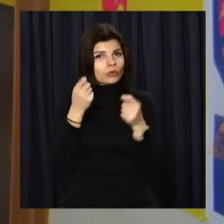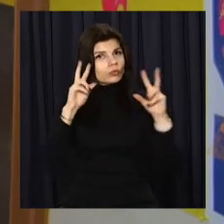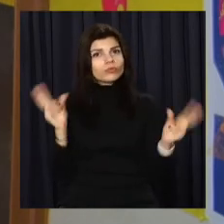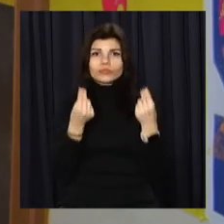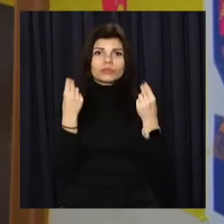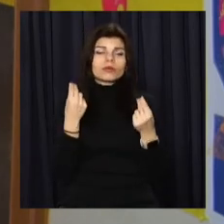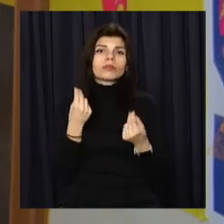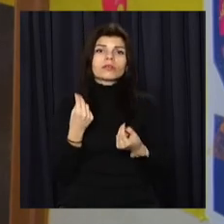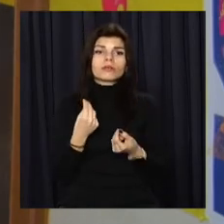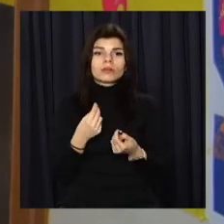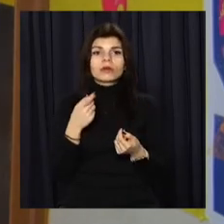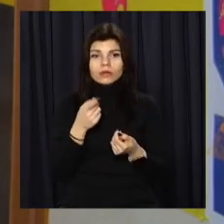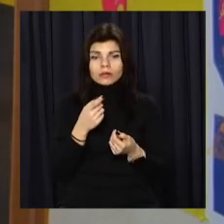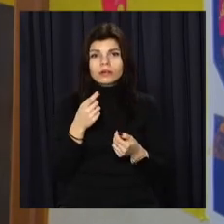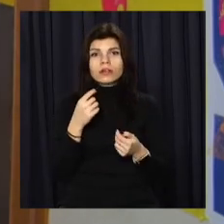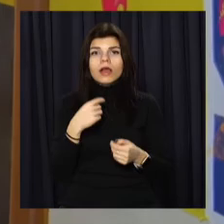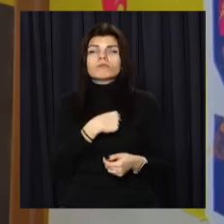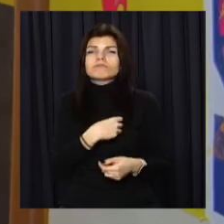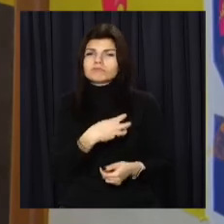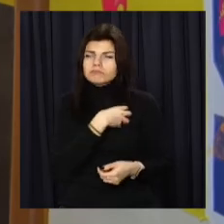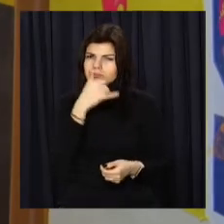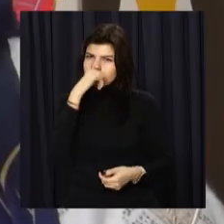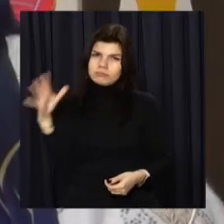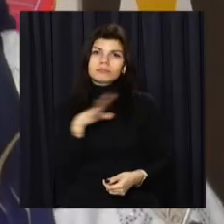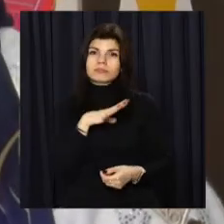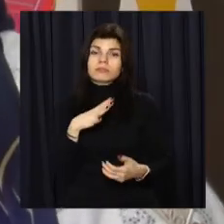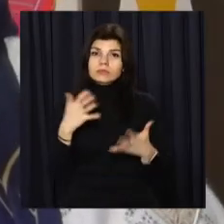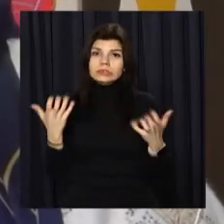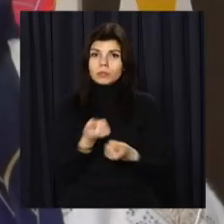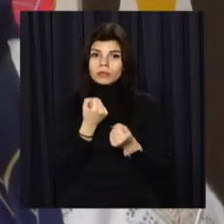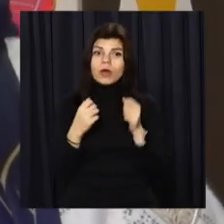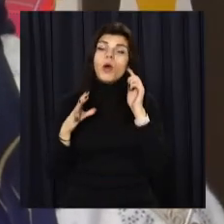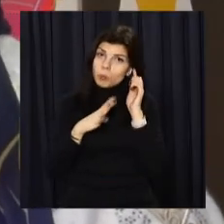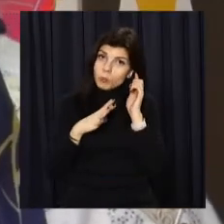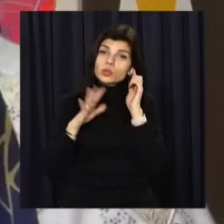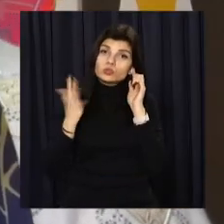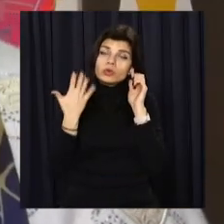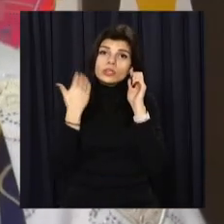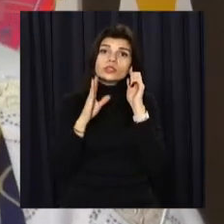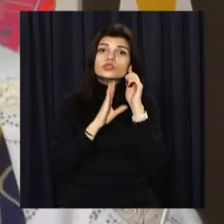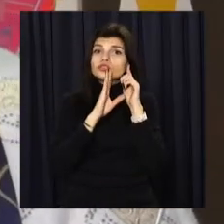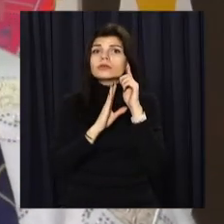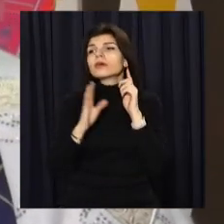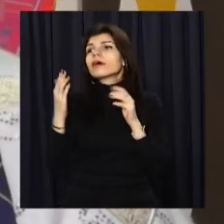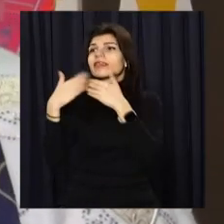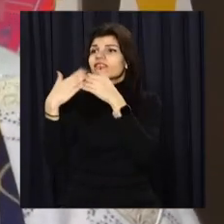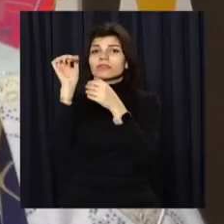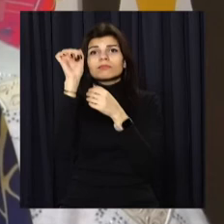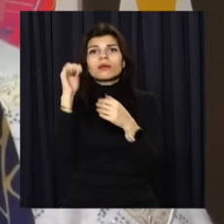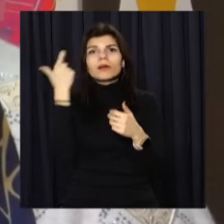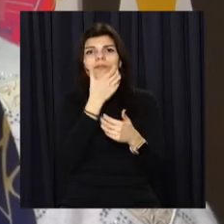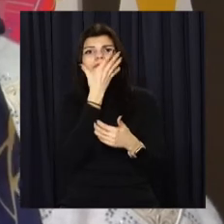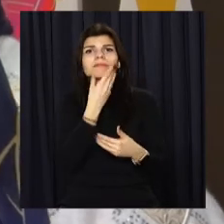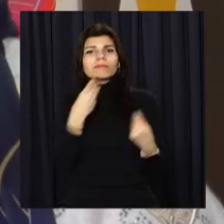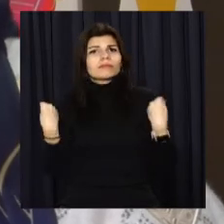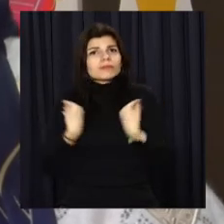гачок шахрайки. Врятувала інтуїція. Було так, що в двері прийшла жінка, така інтелігентна, красива. І